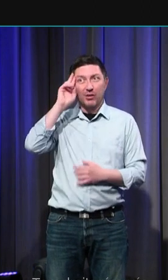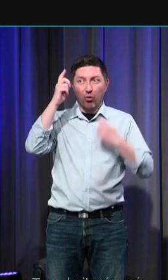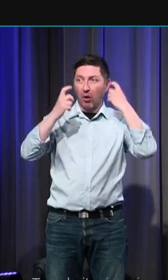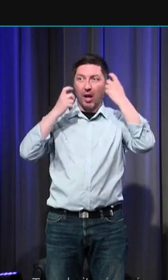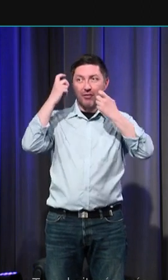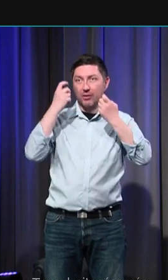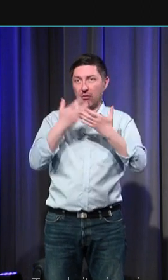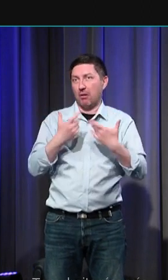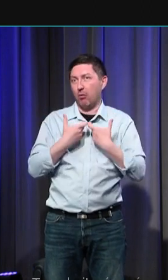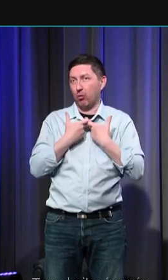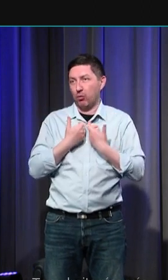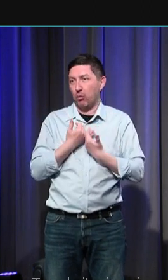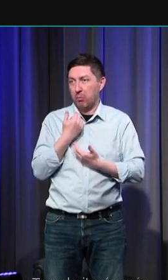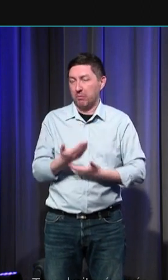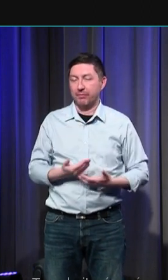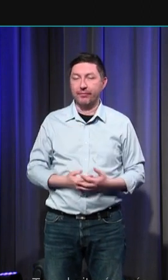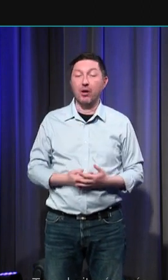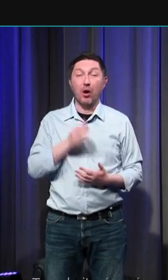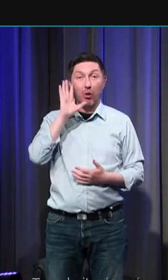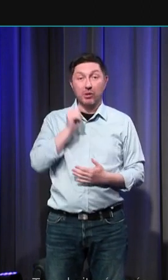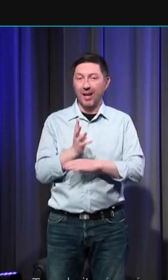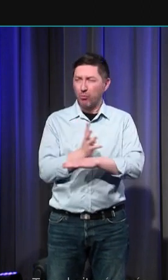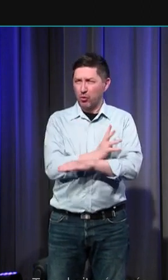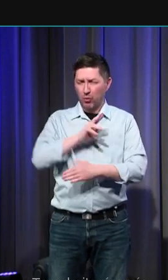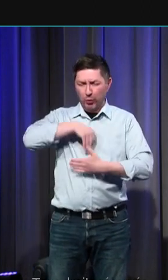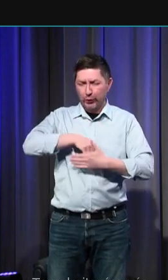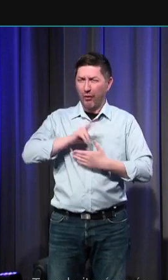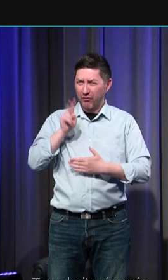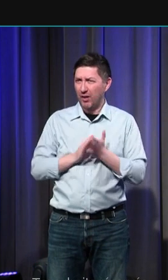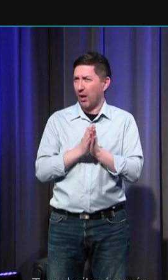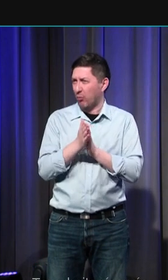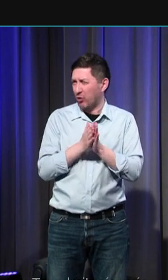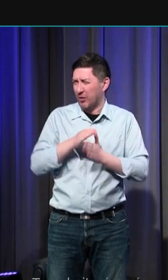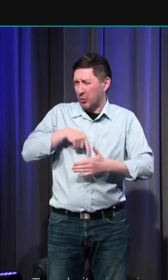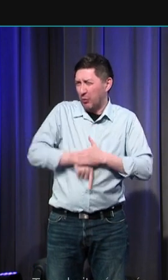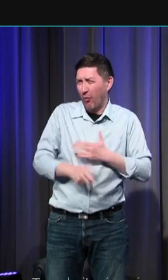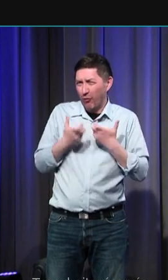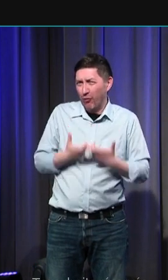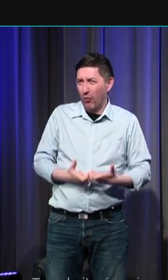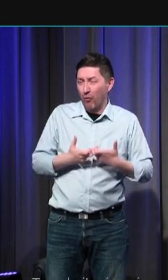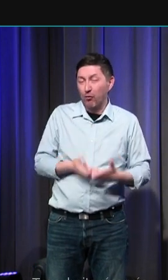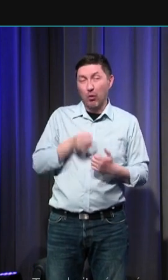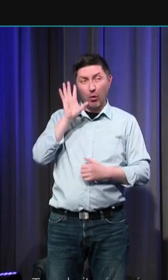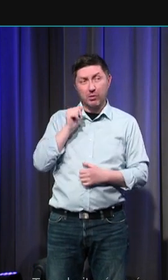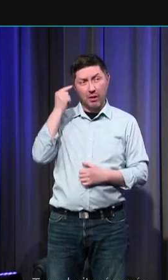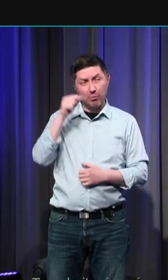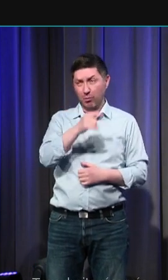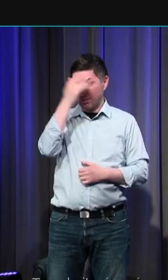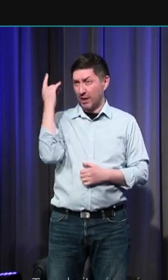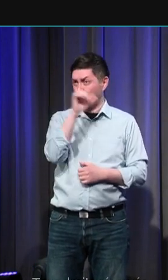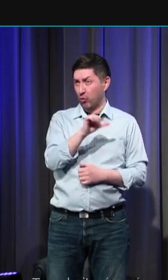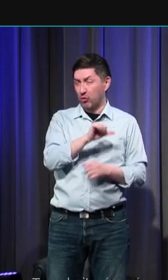nous informent en vérité sur nos motivations profondes. C'est pourquoi, pour Augustin et pour toute une tradition du